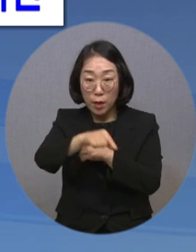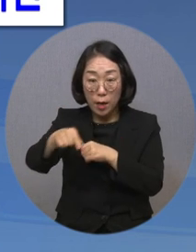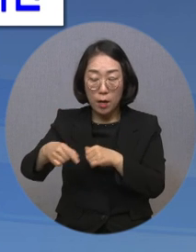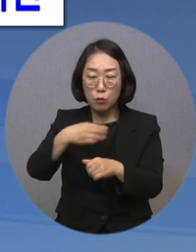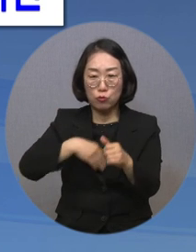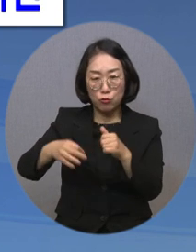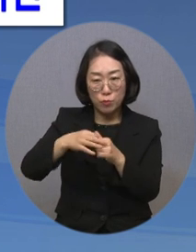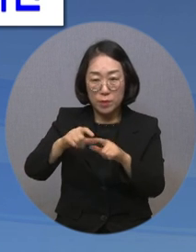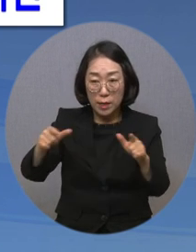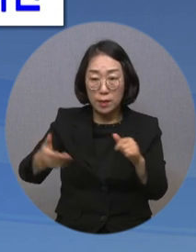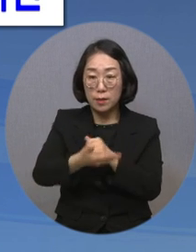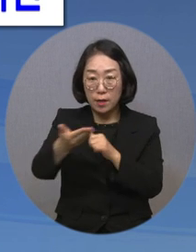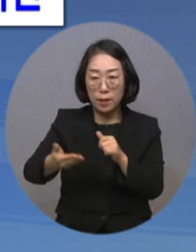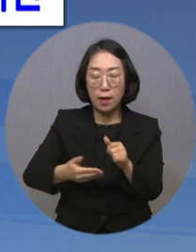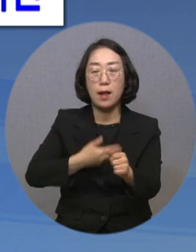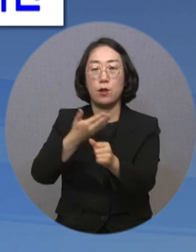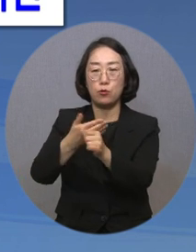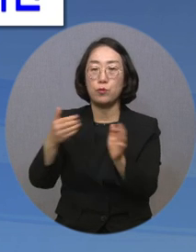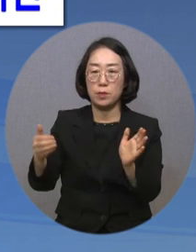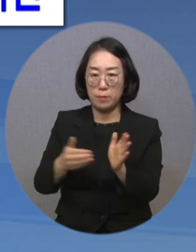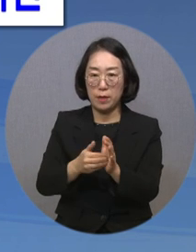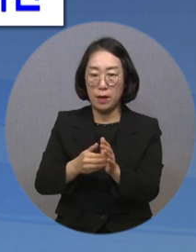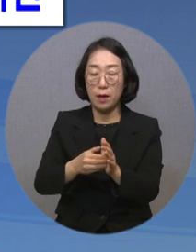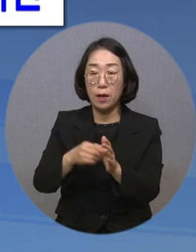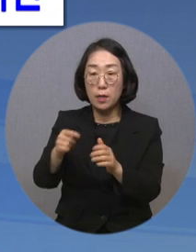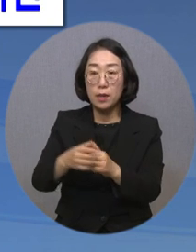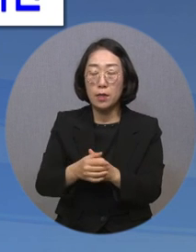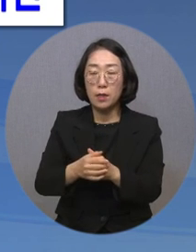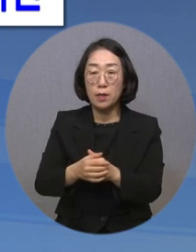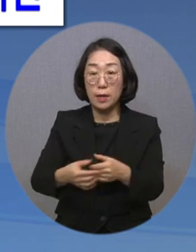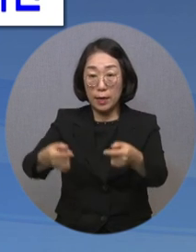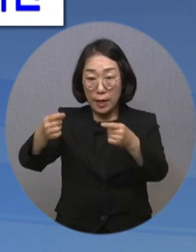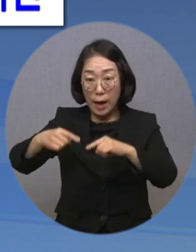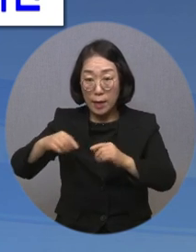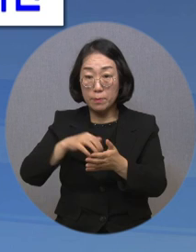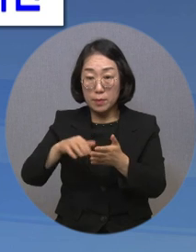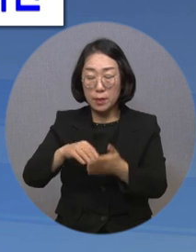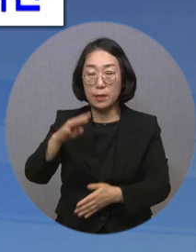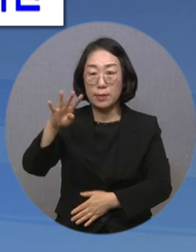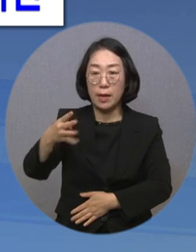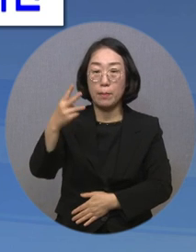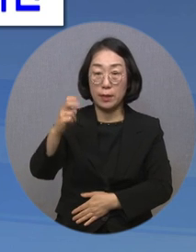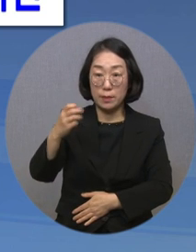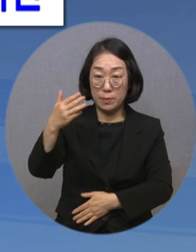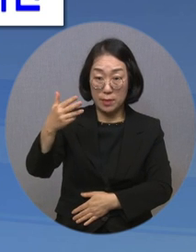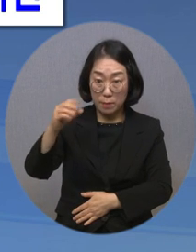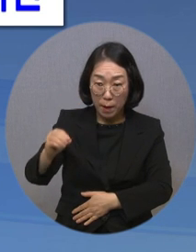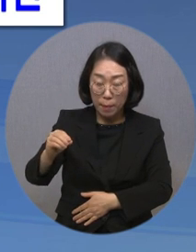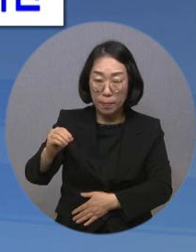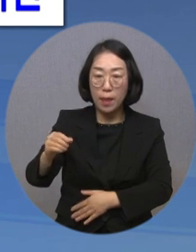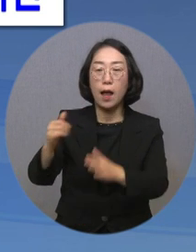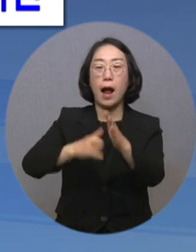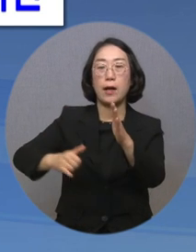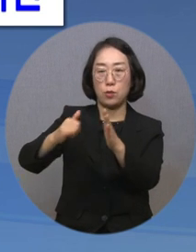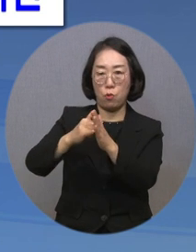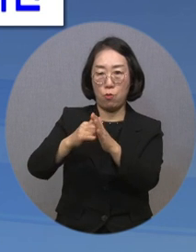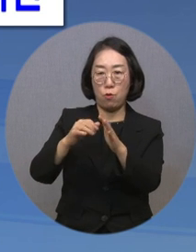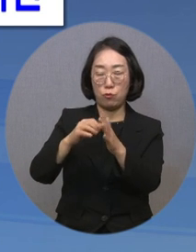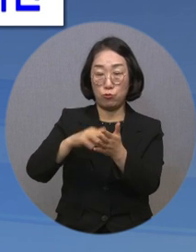대상으로 도입됐습니다. 복지 멤버십의 총 가입자는 477만 2,968 가구인데요.